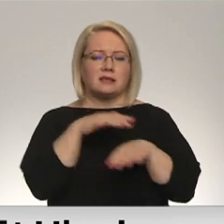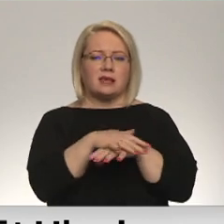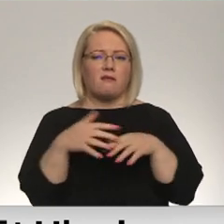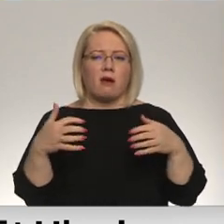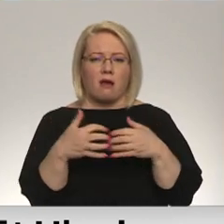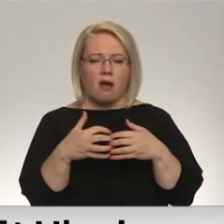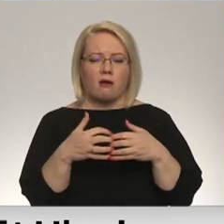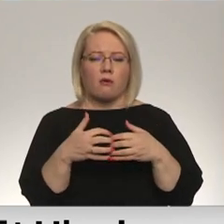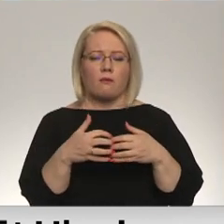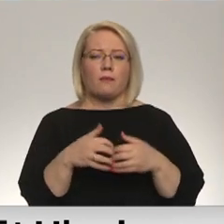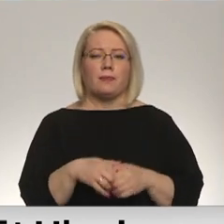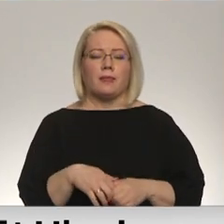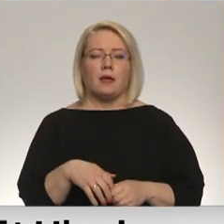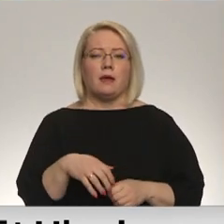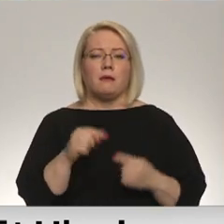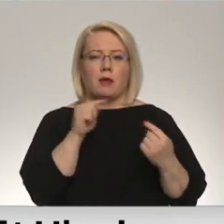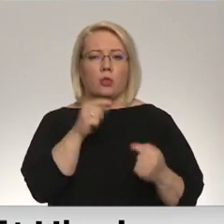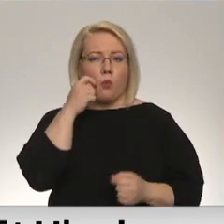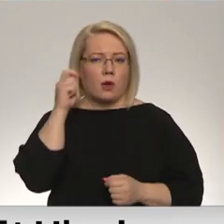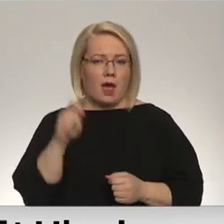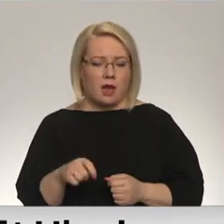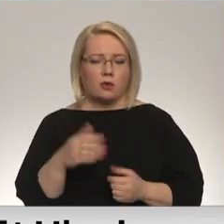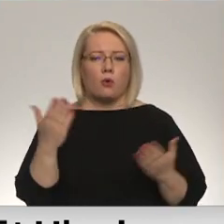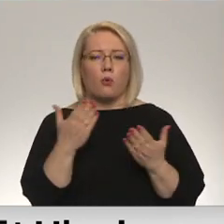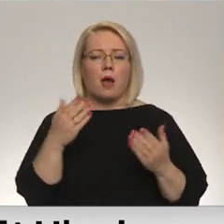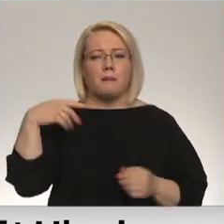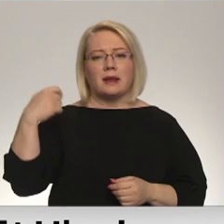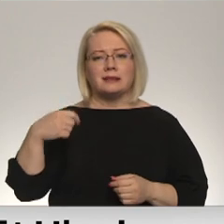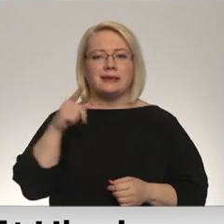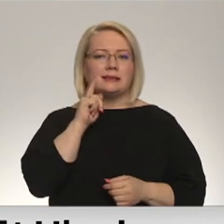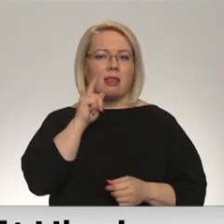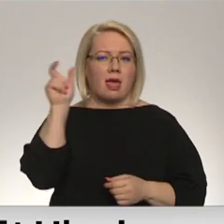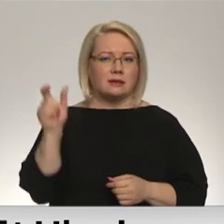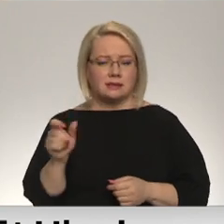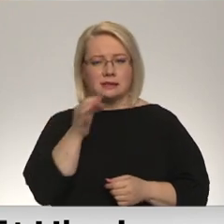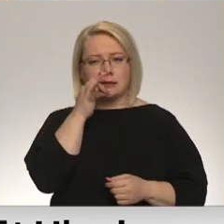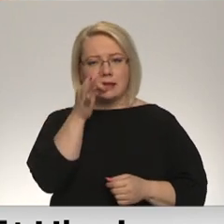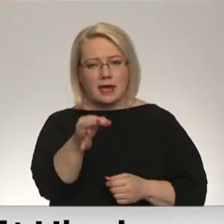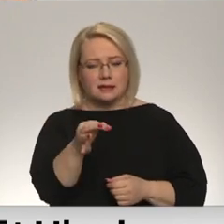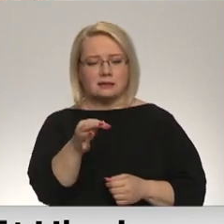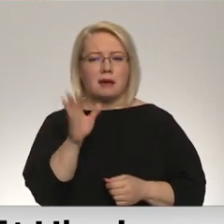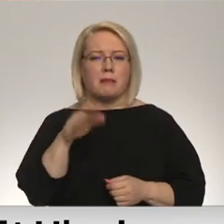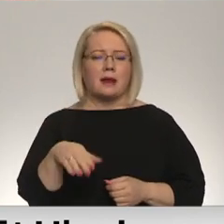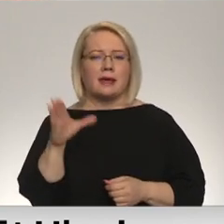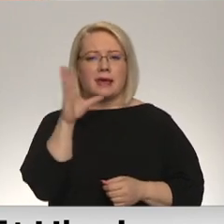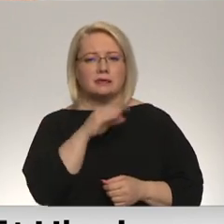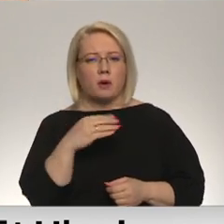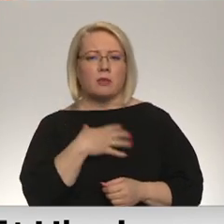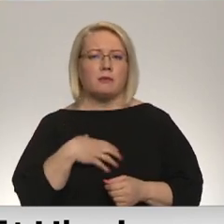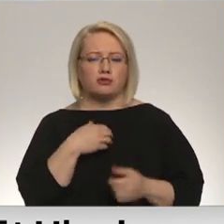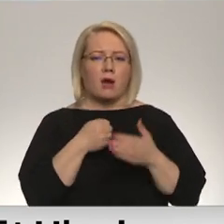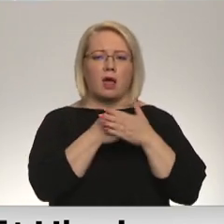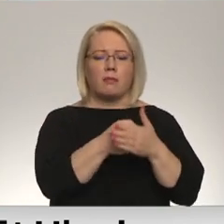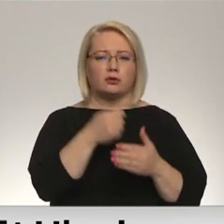Ukrainu. Ko prezident Zelenskis jums sacīja runājot par iespējamo un nepieciešamo atbalstu